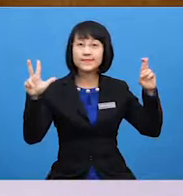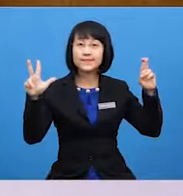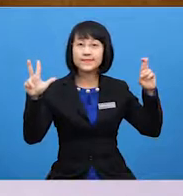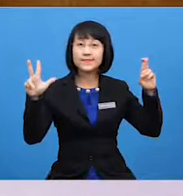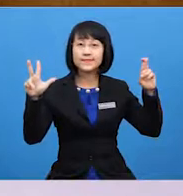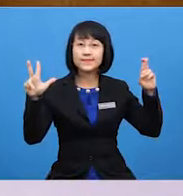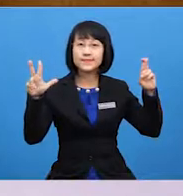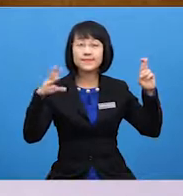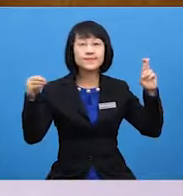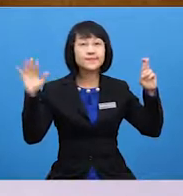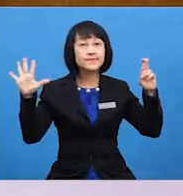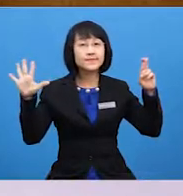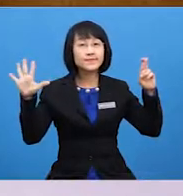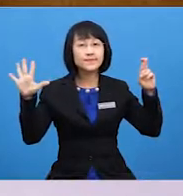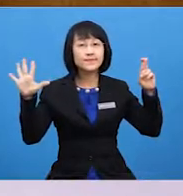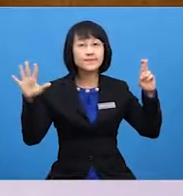and 5